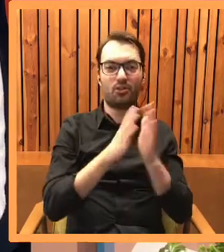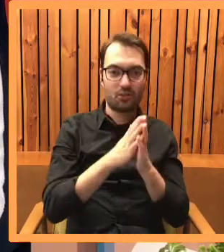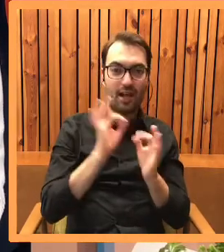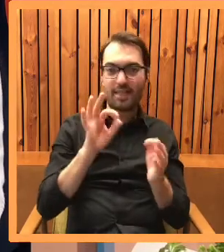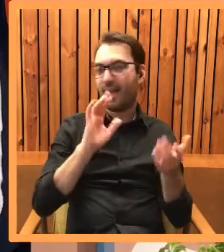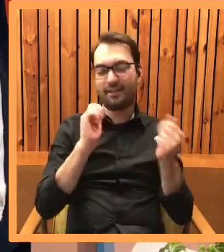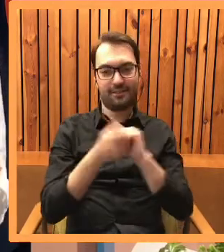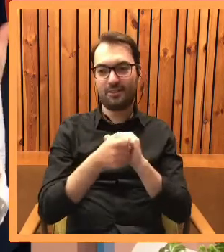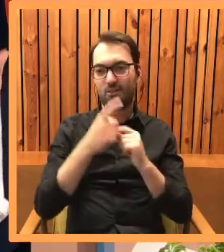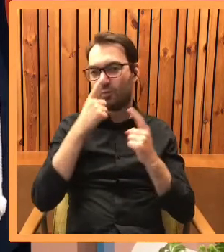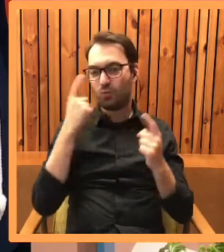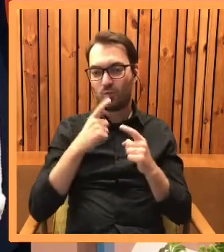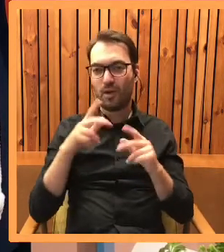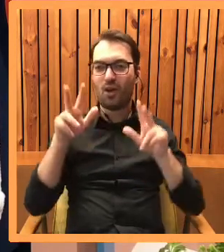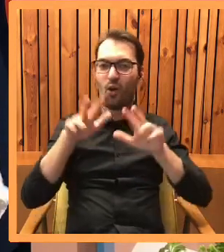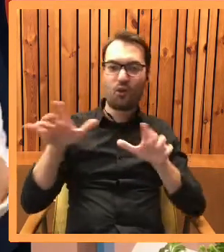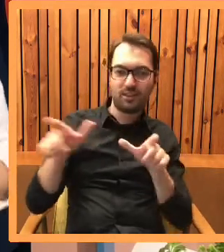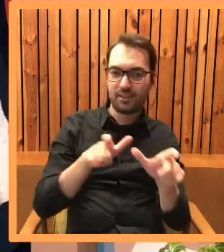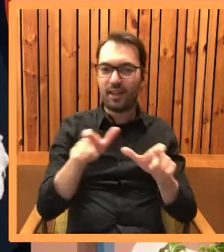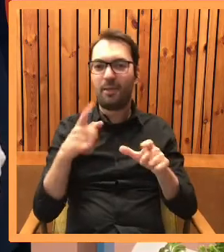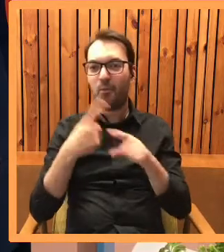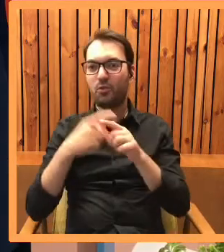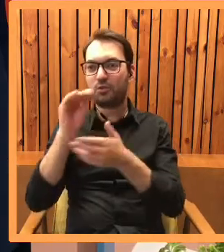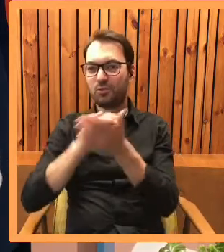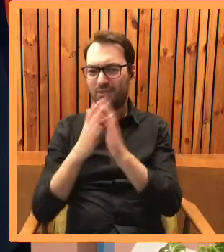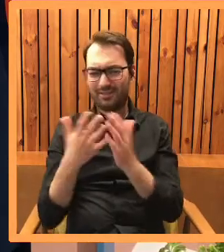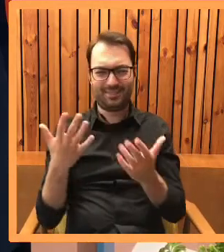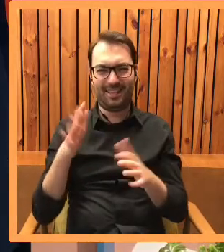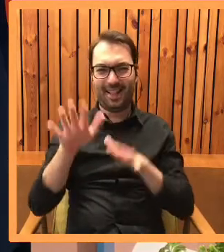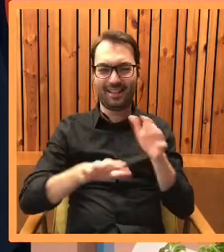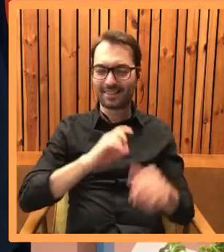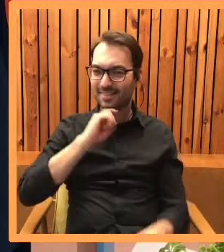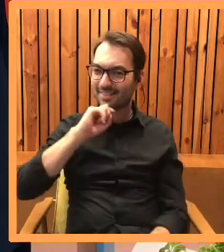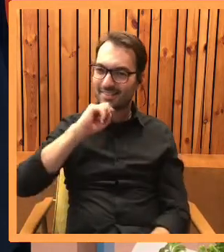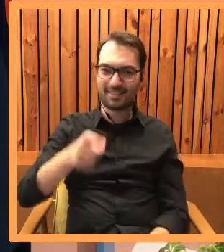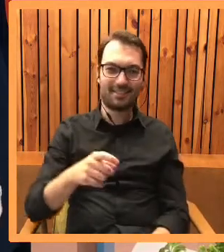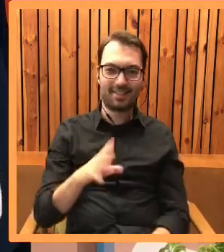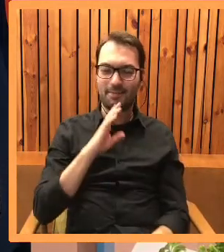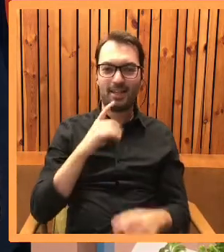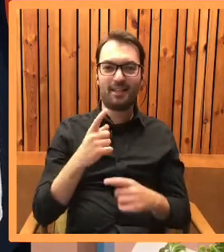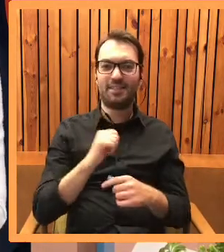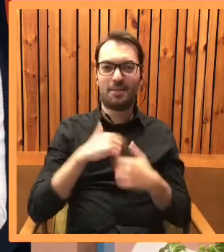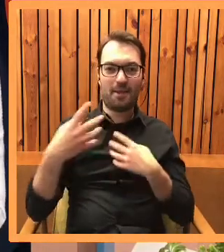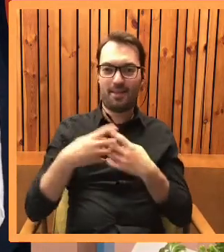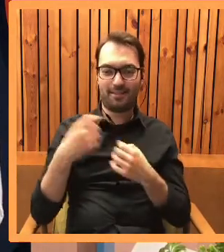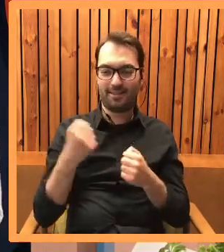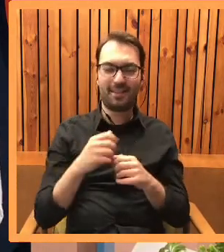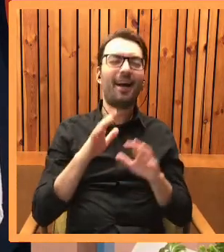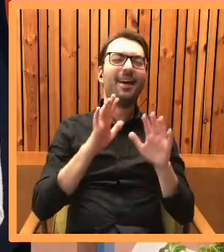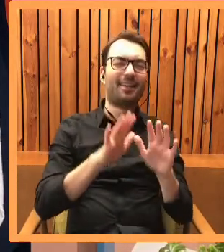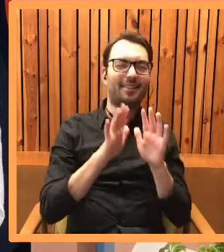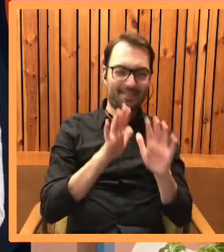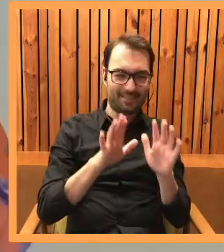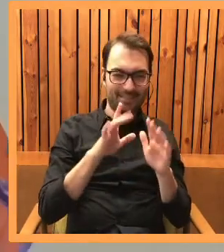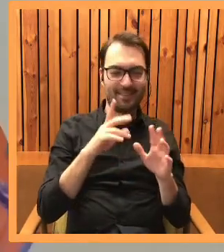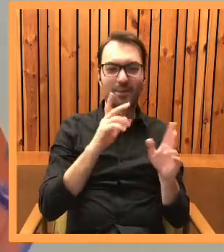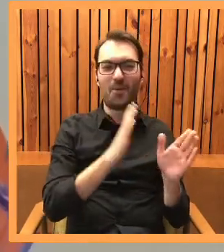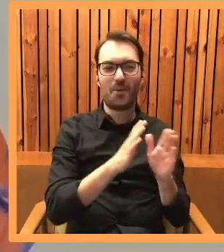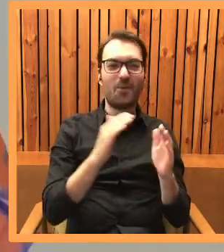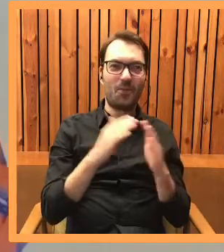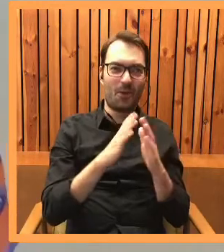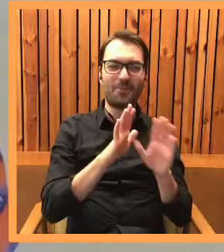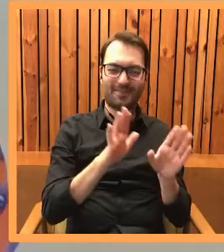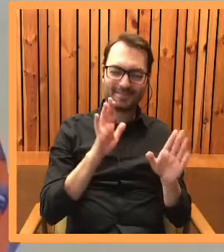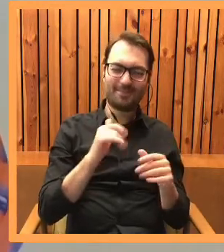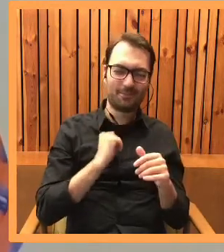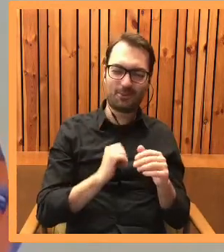ogarnie rzeczywistość domową i nadal pisze książki, więc gdzie Tacia Majdowatość? Ty jesteś za surowa chyba dla siebie. Z tym ogarnianiem domu